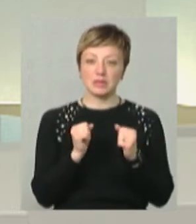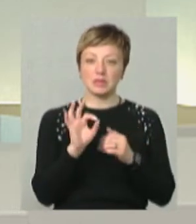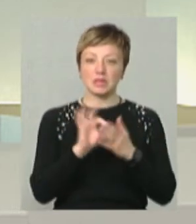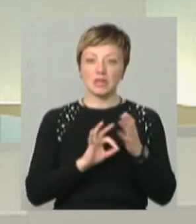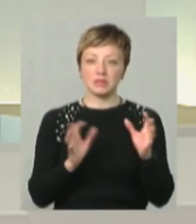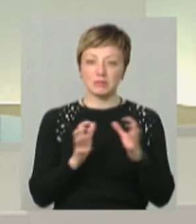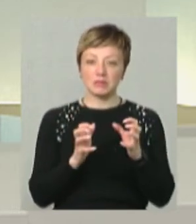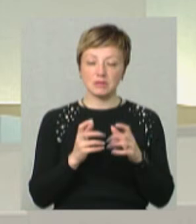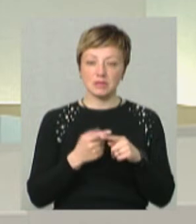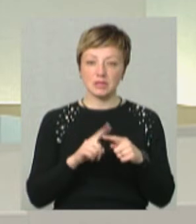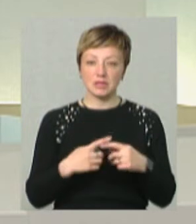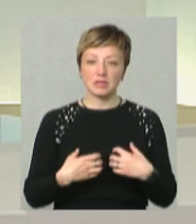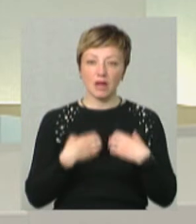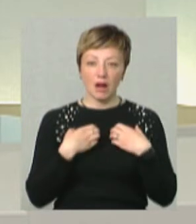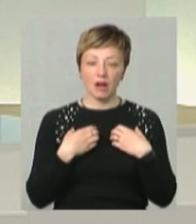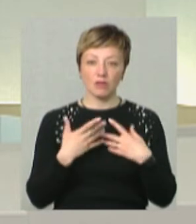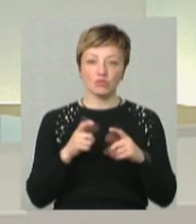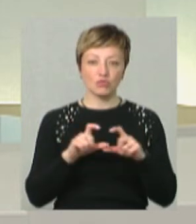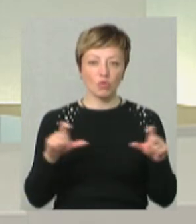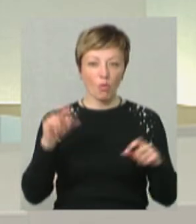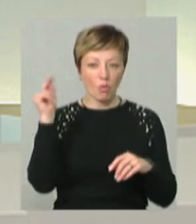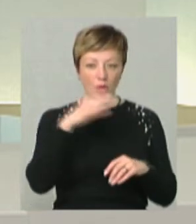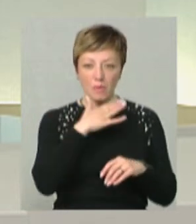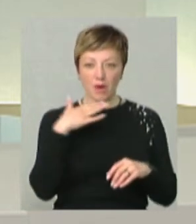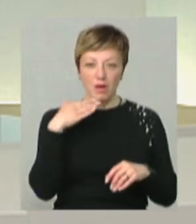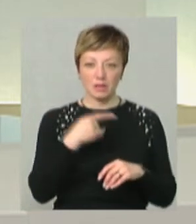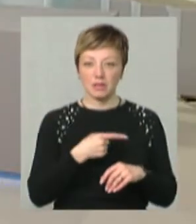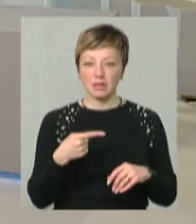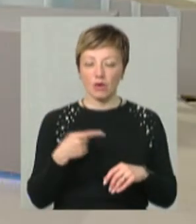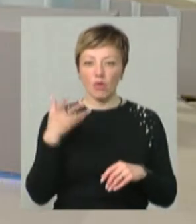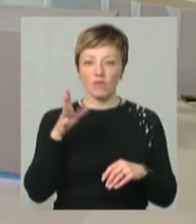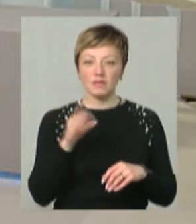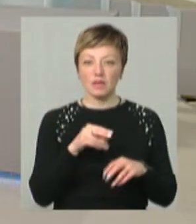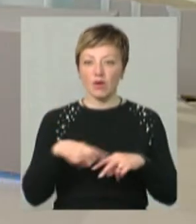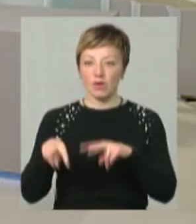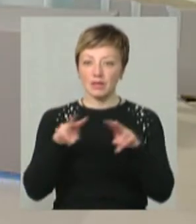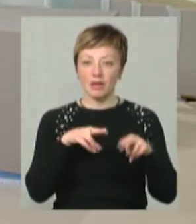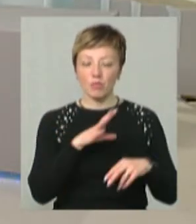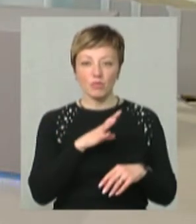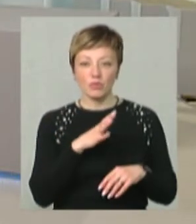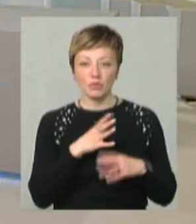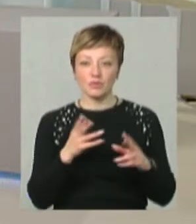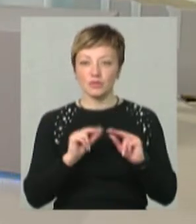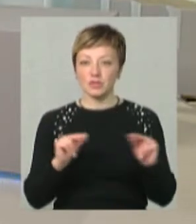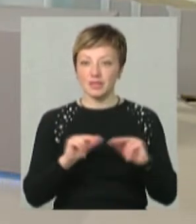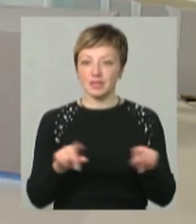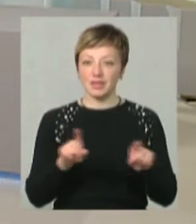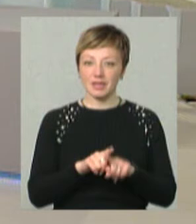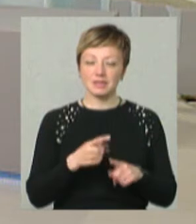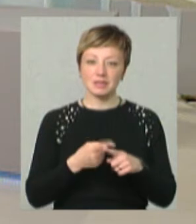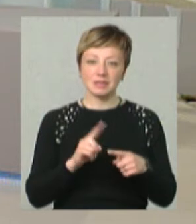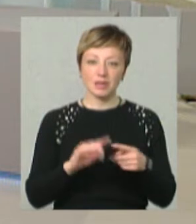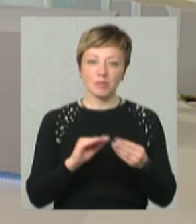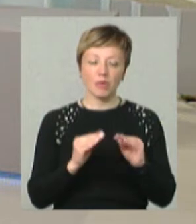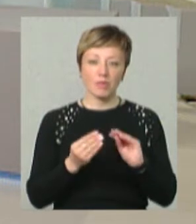зразу тіло атакує від цієї страху. Школа дуже багато дає негативному, коли всім одинаковим бути, якась, що вчительки такі. Це